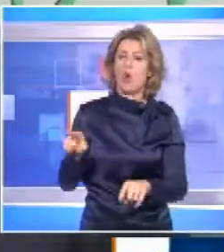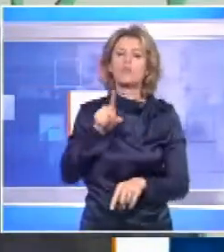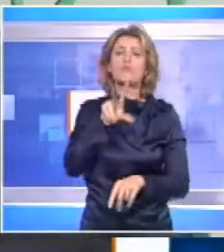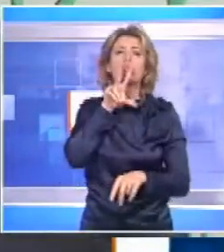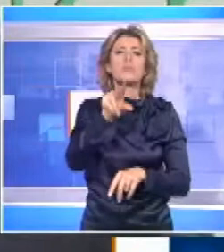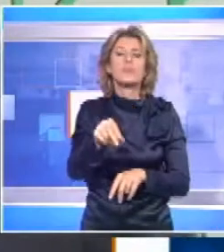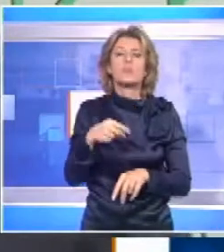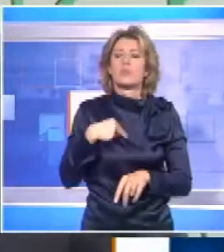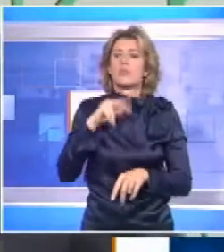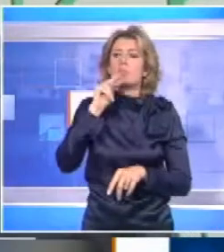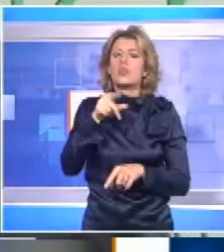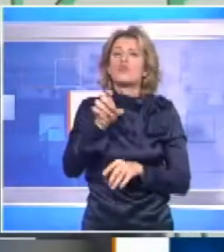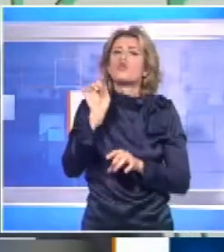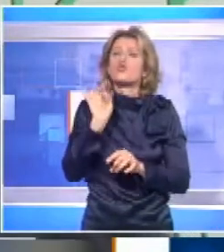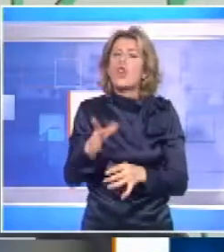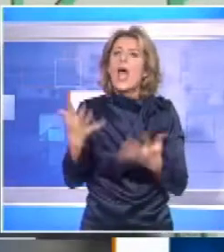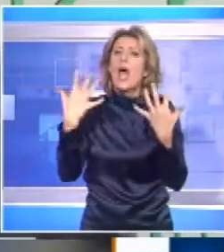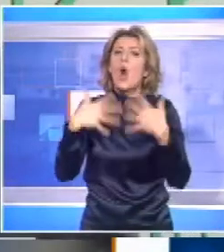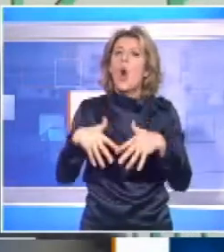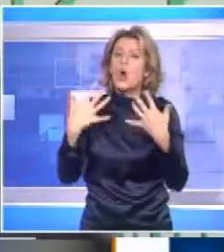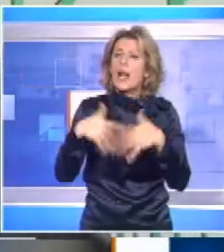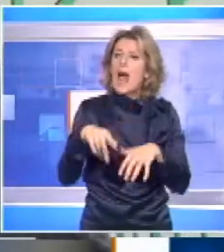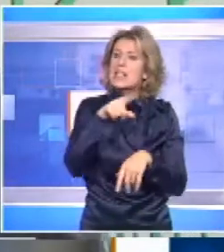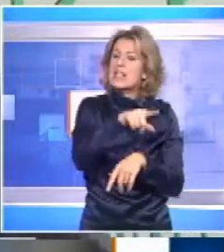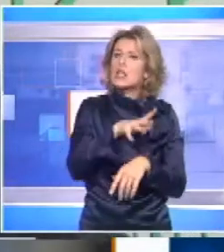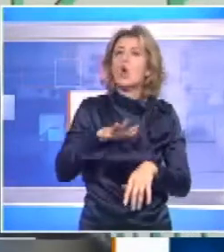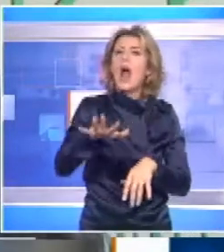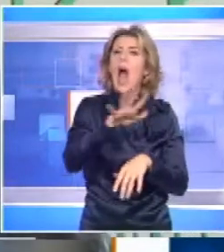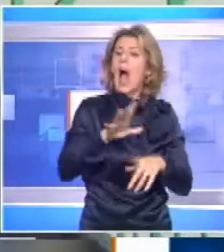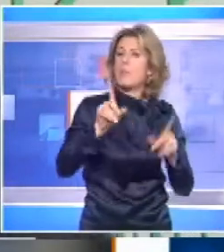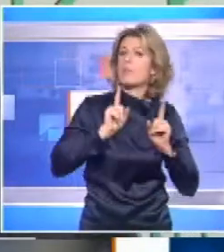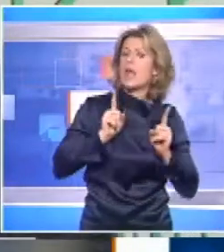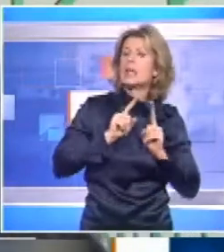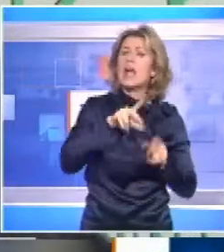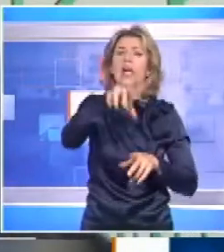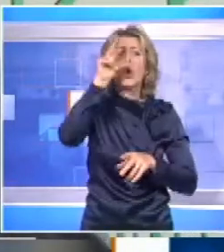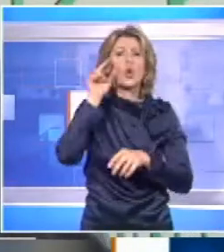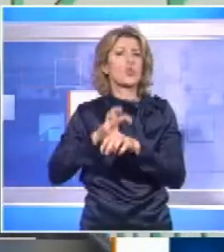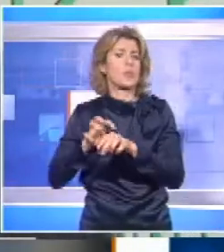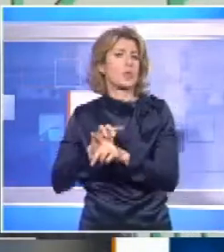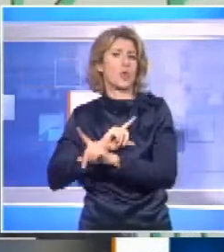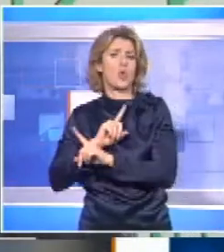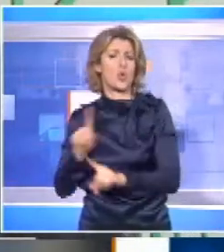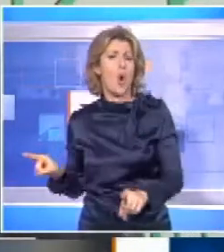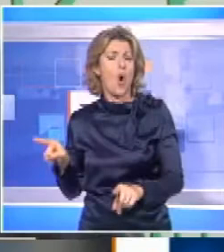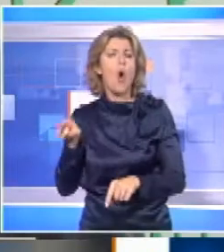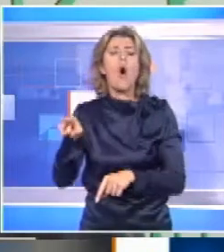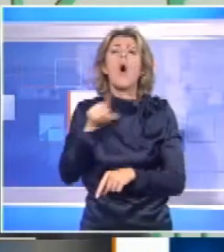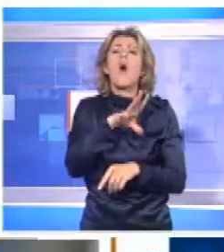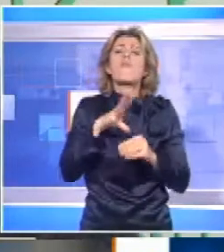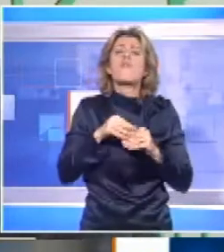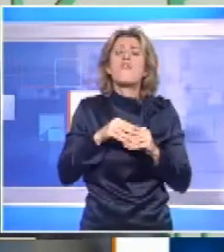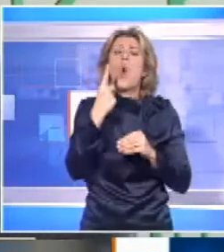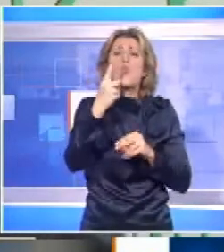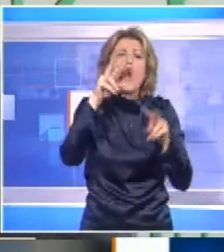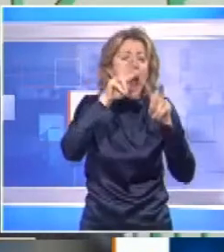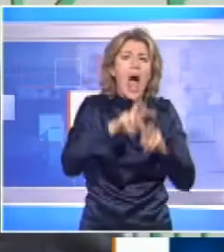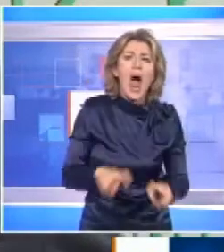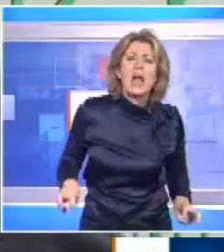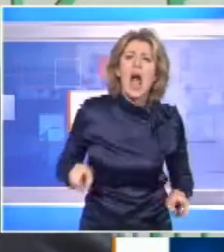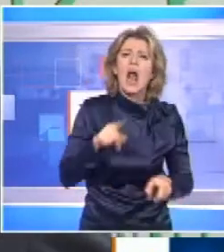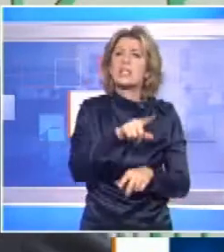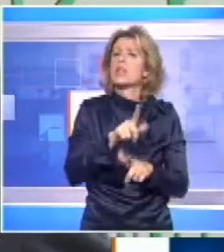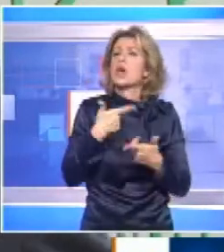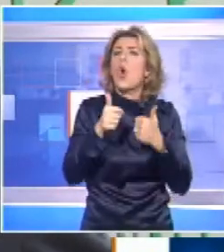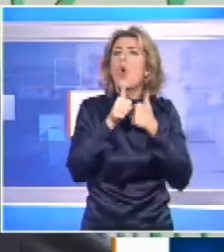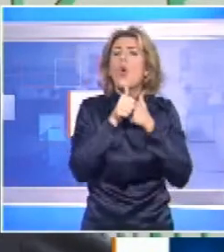di una sedicente organizzazione ambientalista non riconosciuta dal Ministero che compie un'analisi in nessun tratto